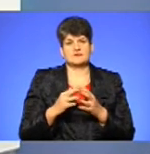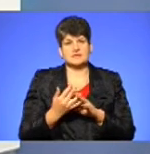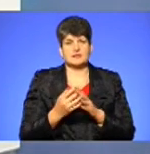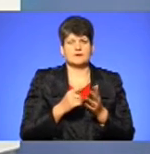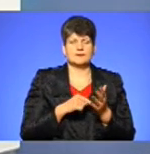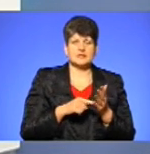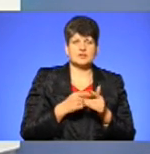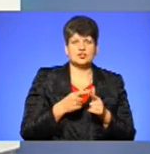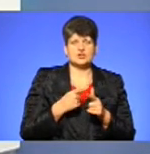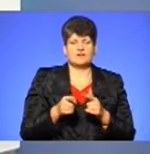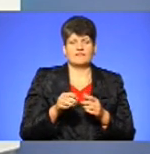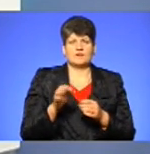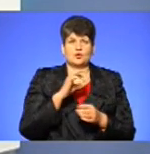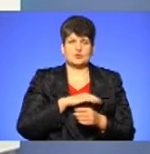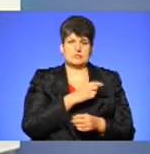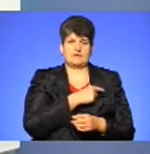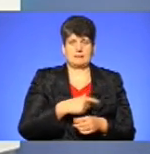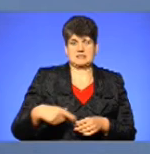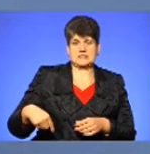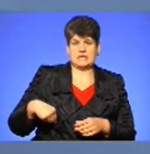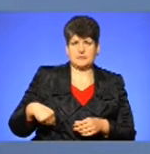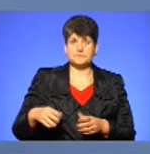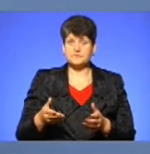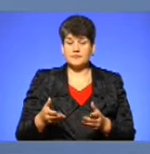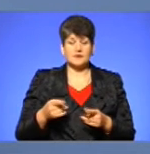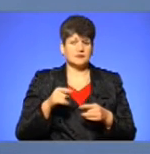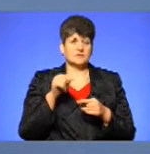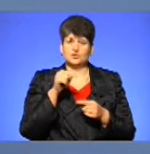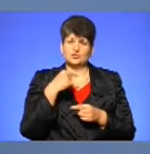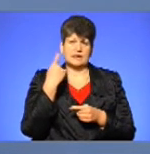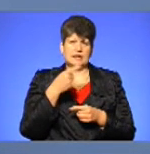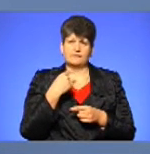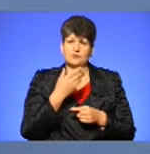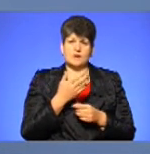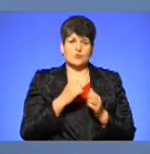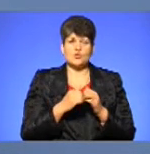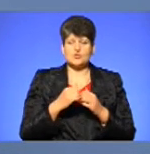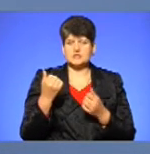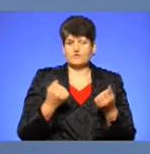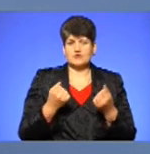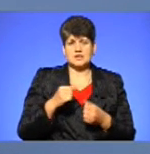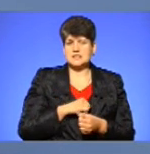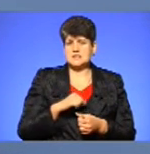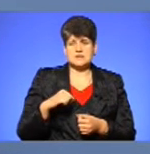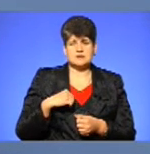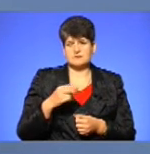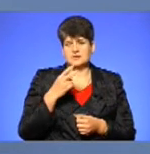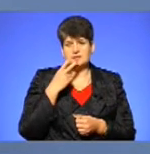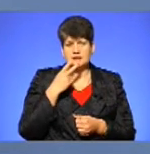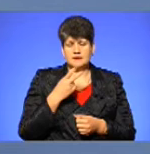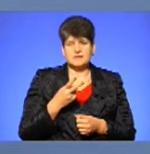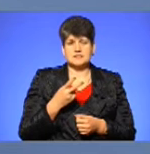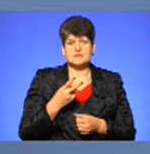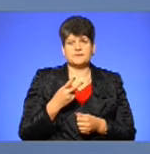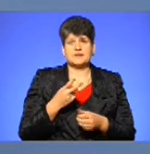використовувати паски безпеки? Тут вже індивідуально кожен водій дивиться, по-перше, техстан